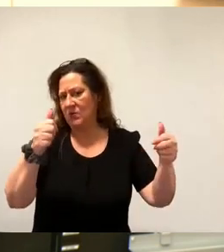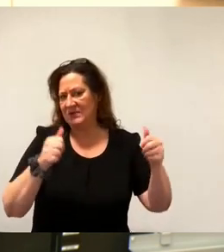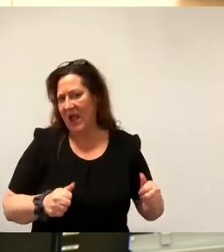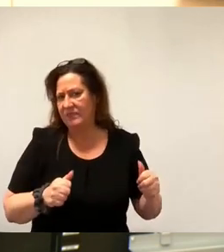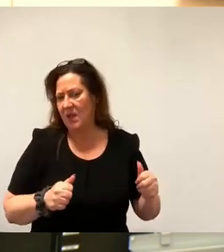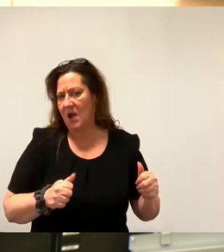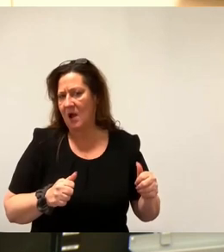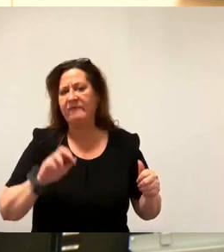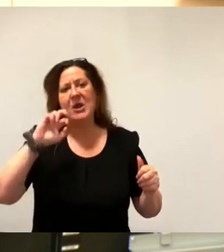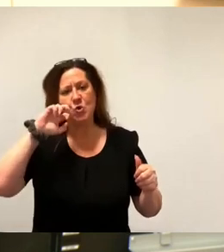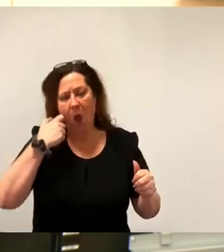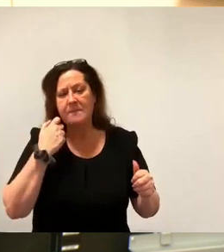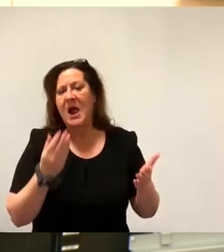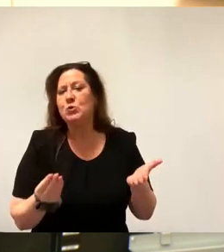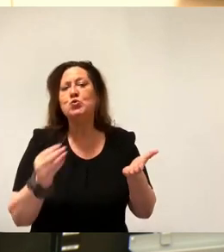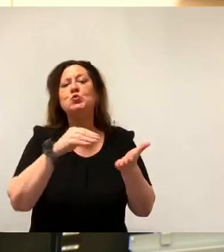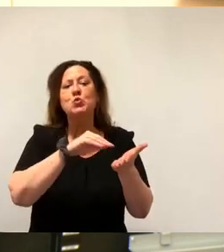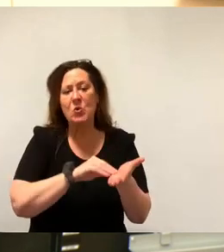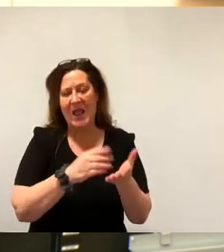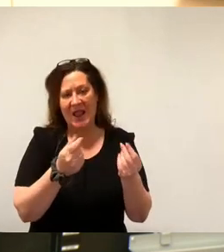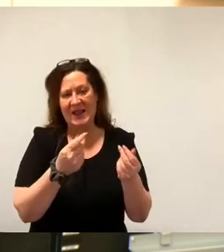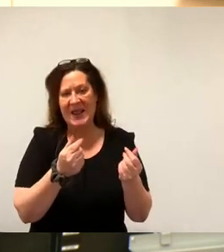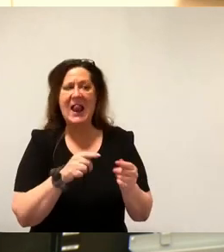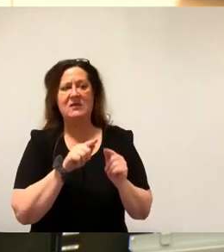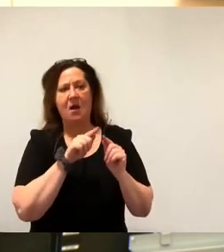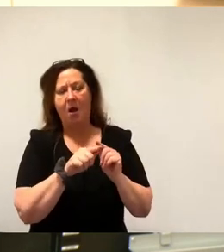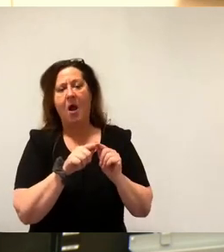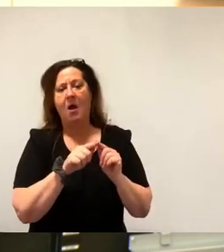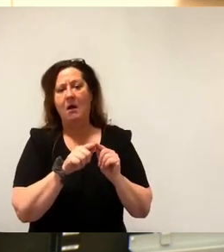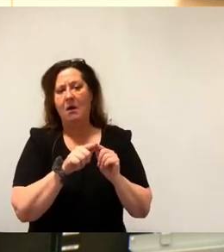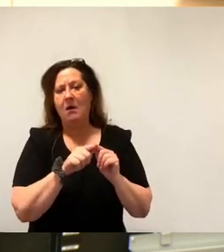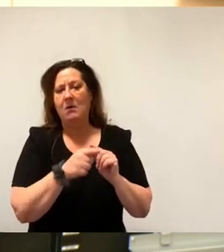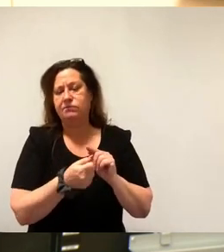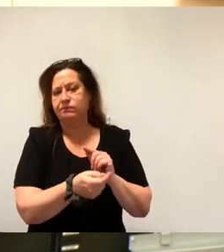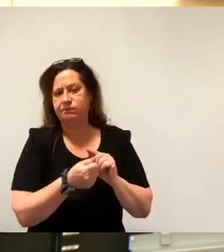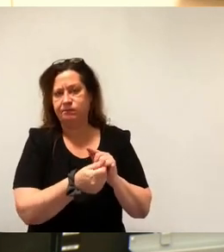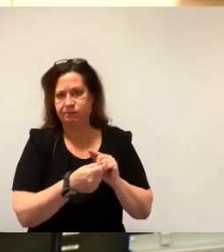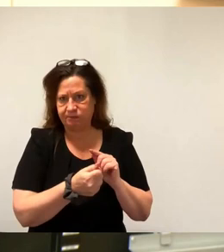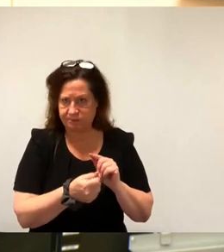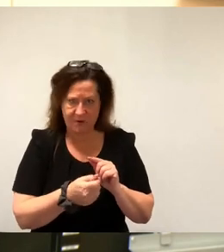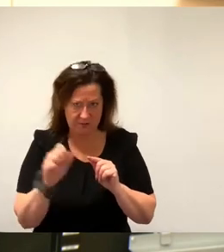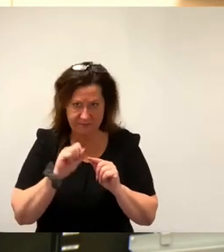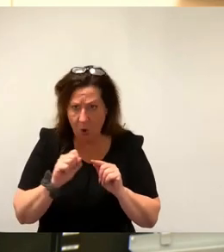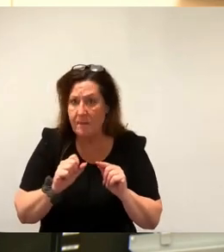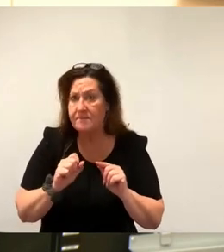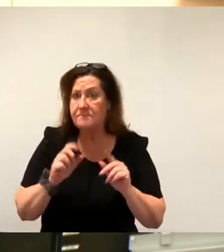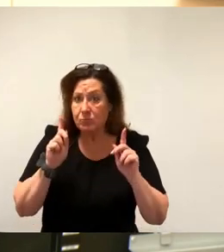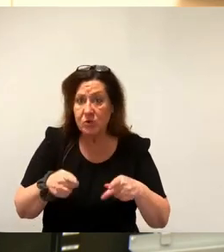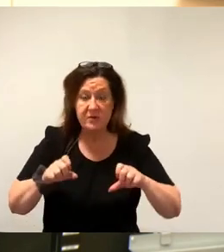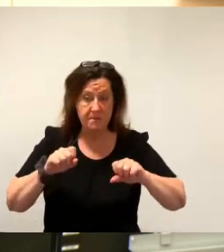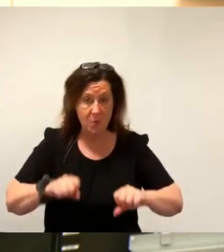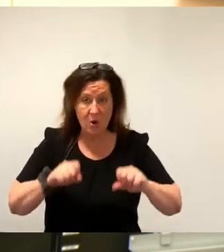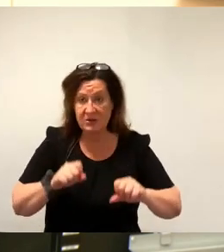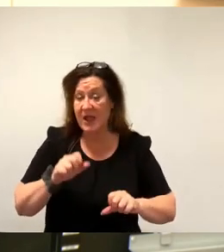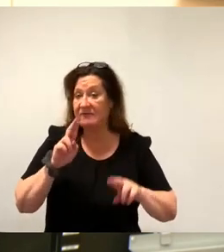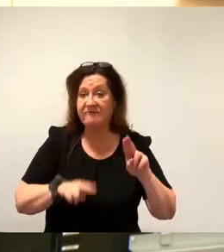hat, dass wir noch mal zusätzliches Geld in diese Gesellschaft eingelegt haben, damit es eben möglich ist, die Objekte, die zu dem